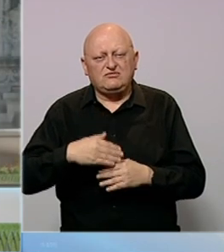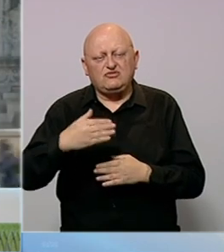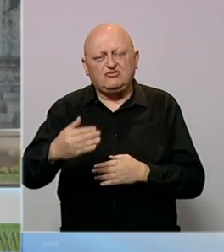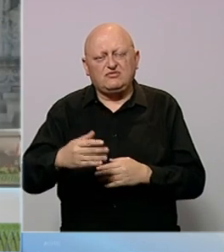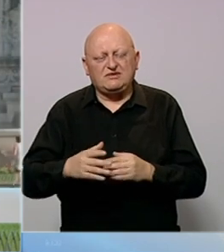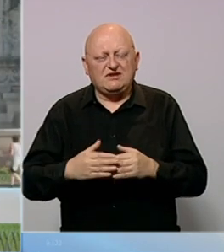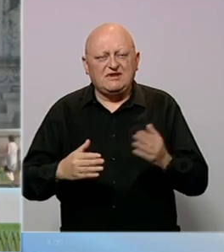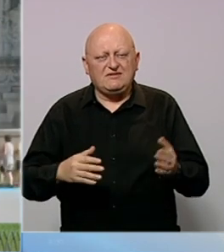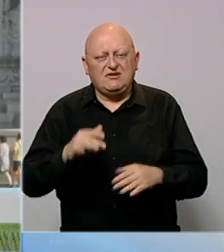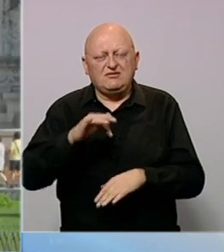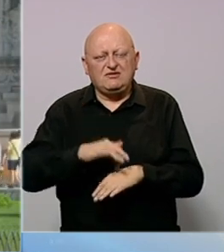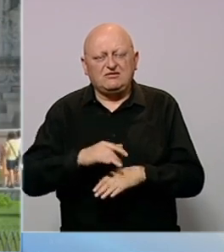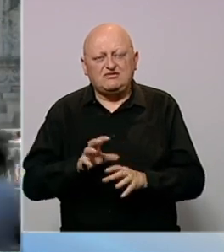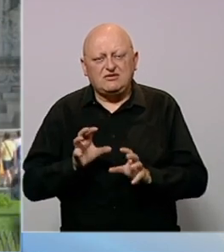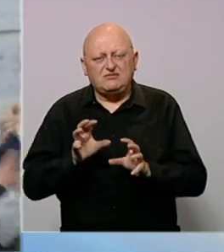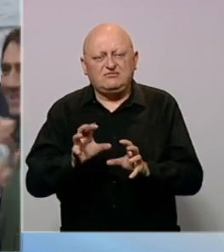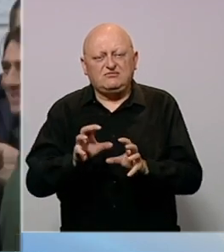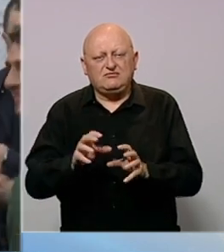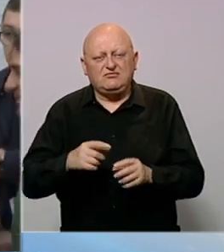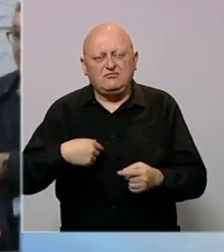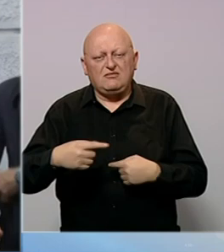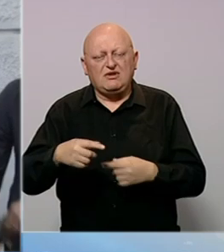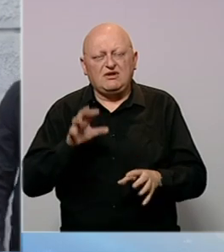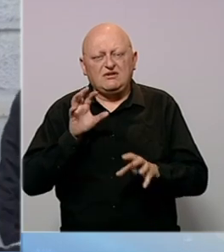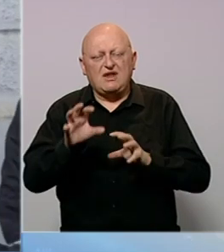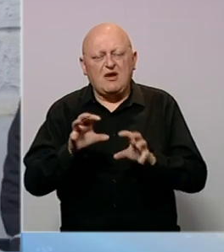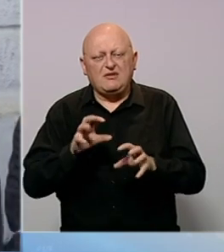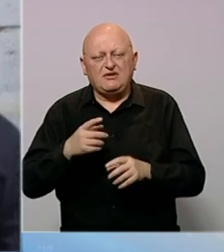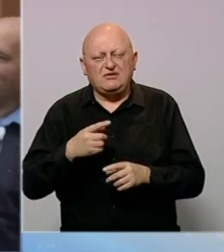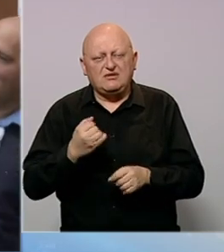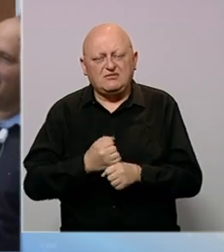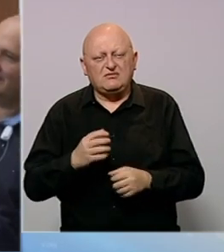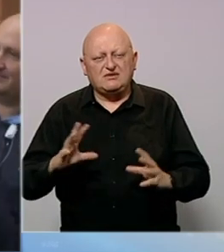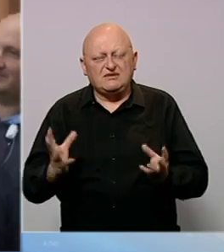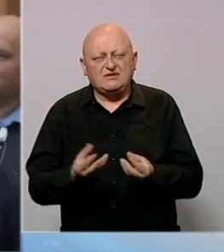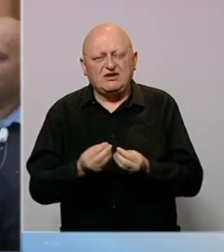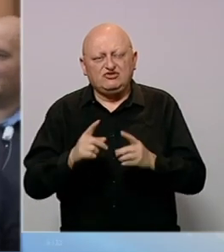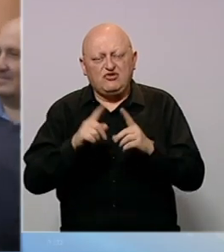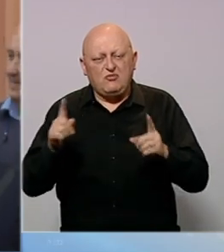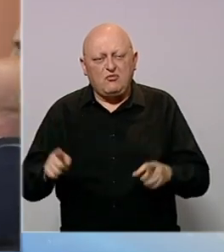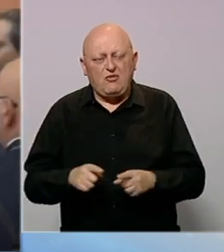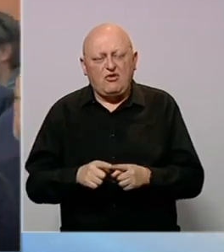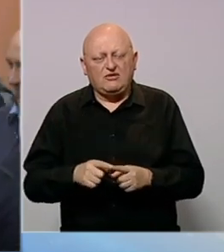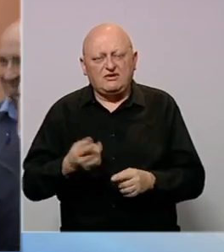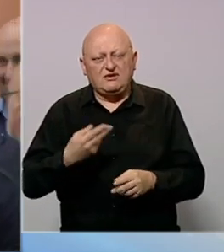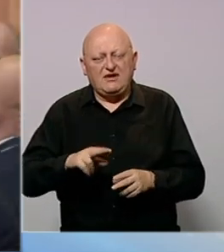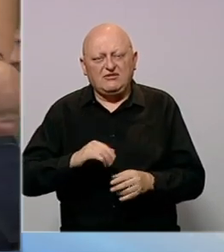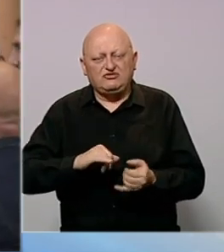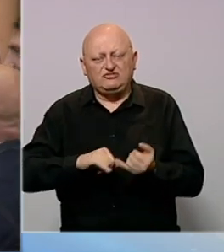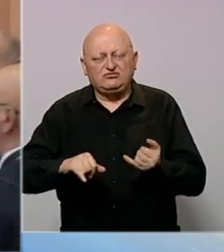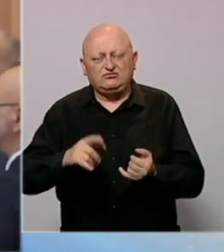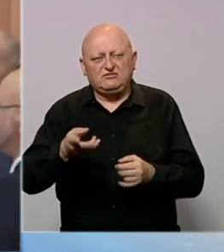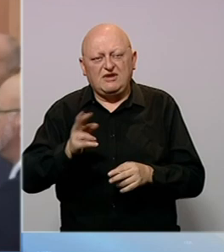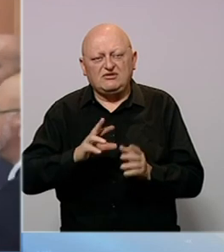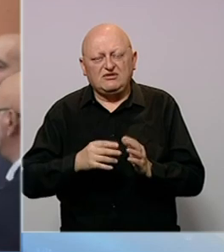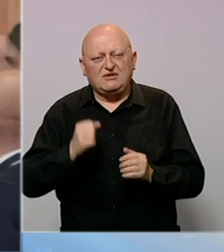Sljevice i političkog centra fokusirali su se na međusobno napadanje umjesto na formiranje zajedničkog bloka. Najvići rival Meloni predviđa